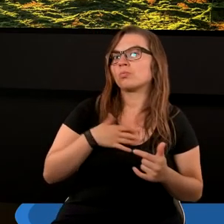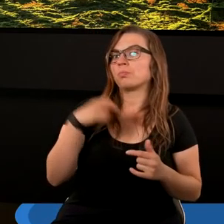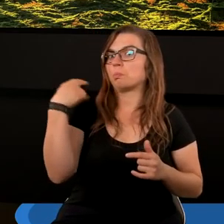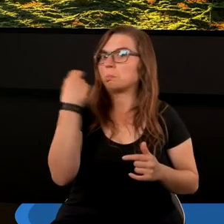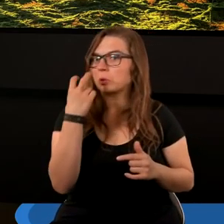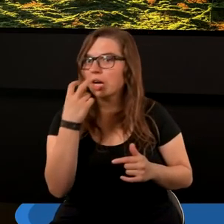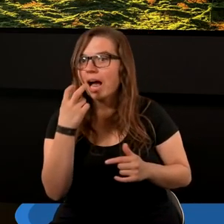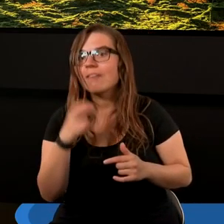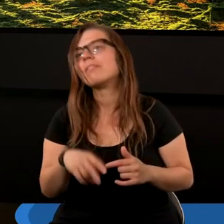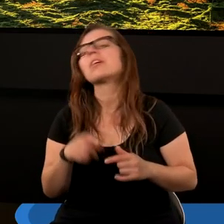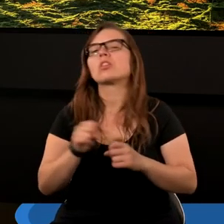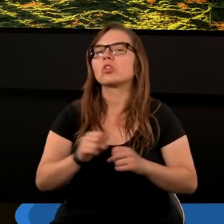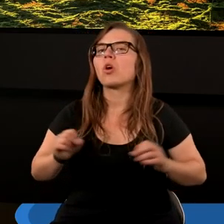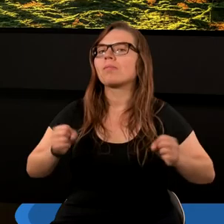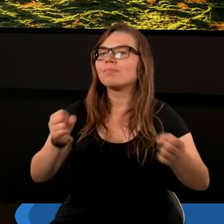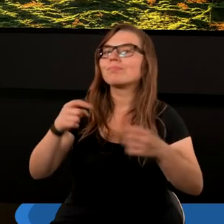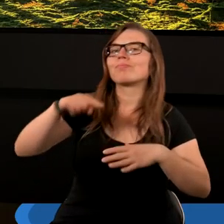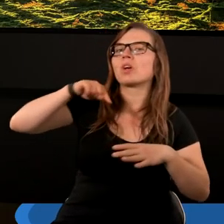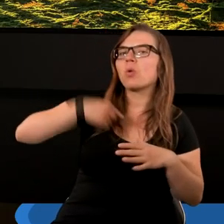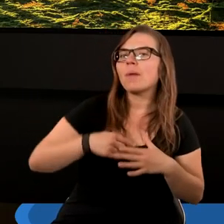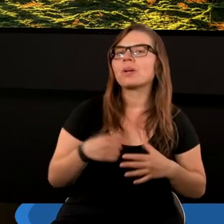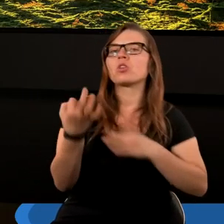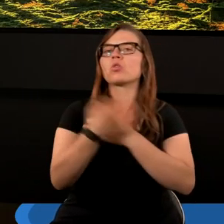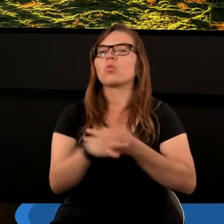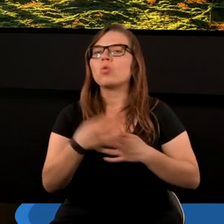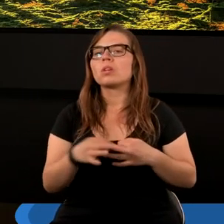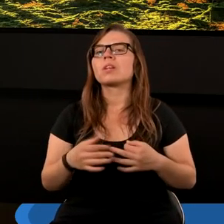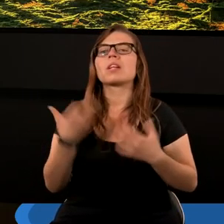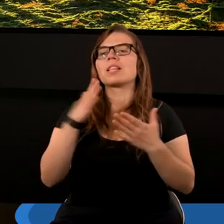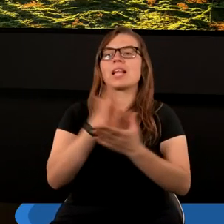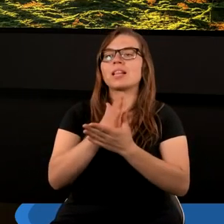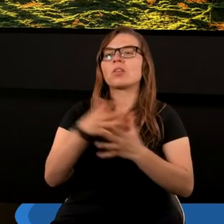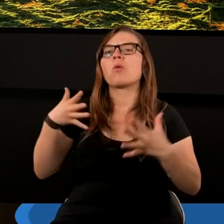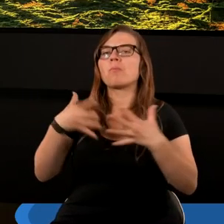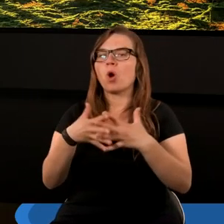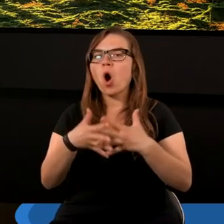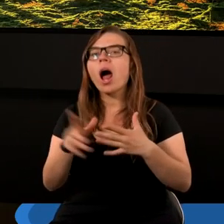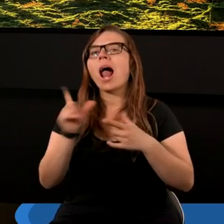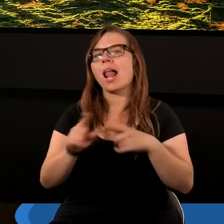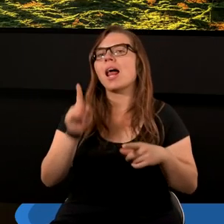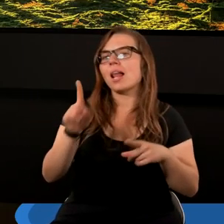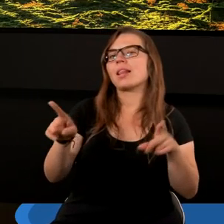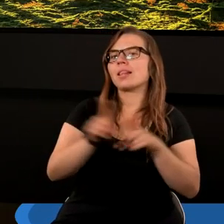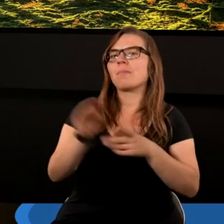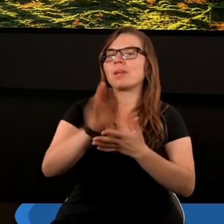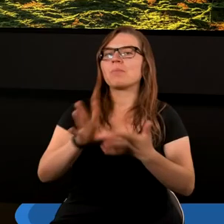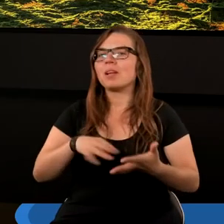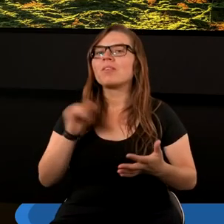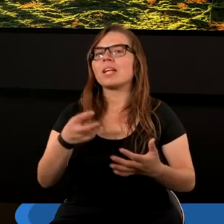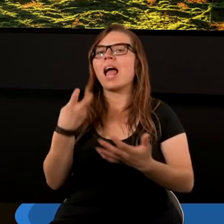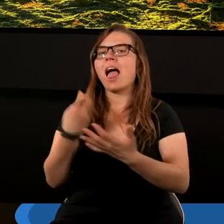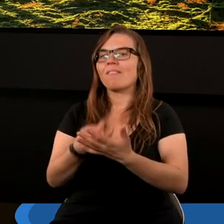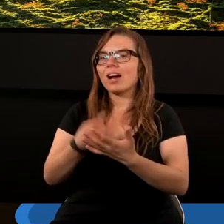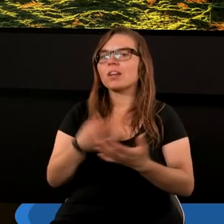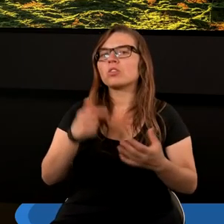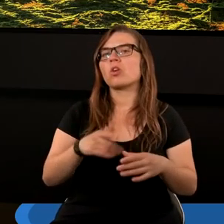zainspirowała Was do głębszego studium nie tylko proroctw, ale Pisma Świętego i